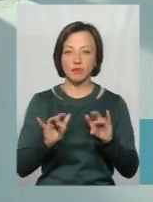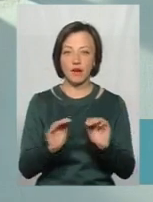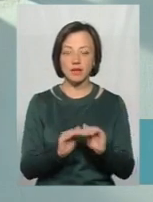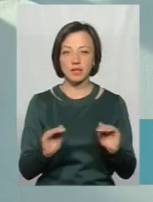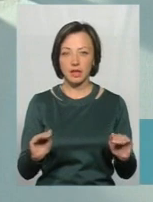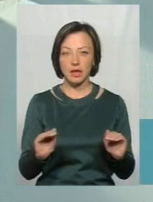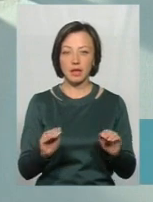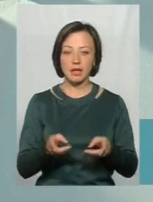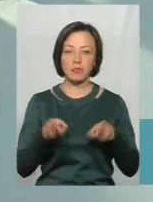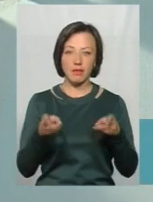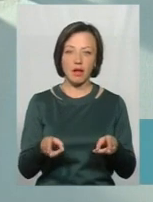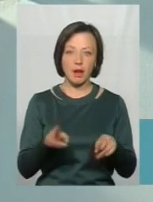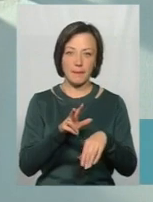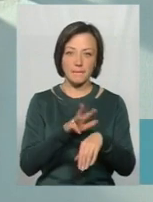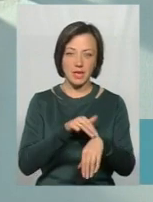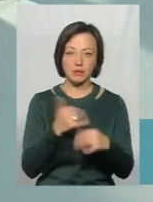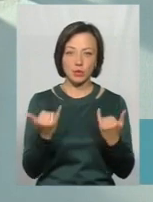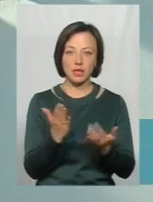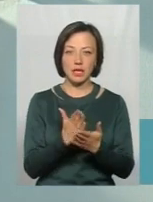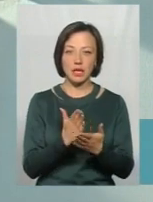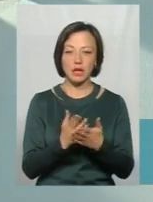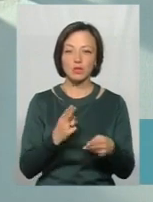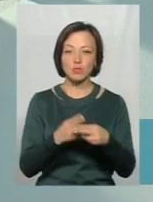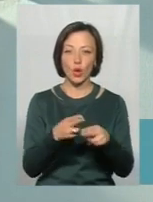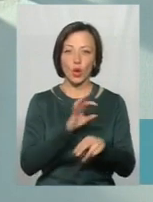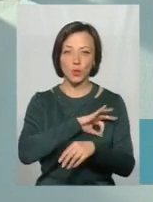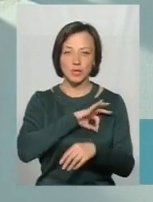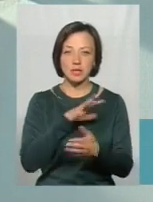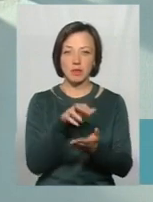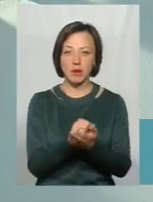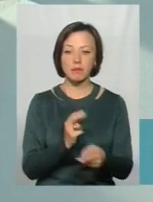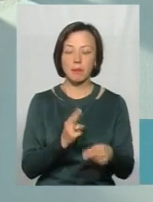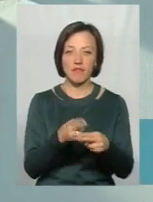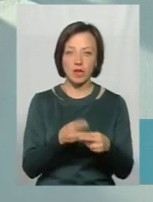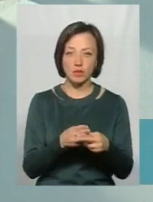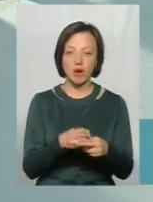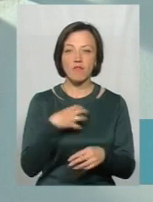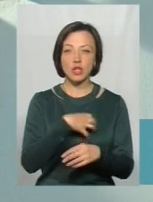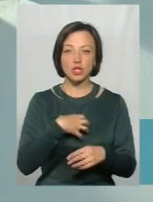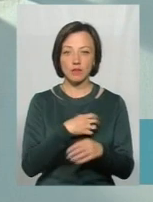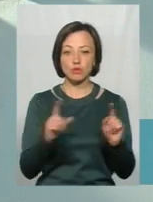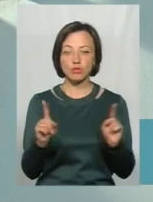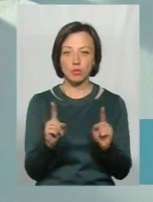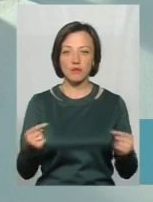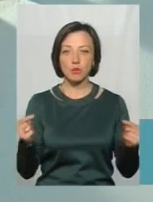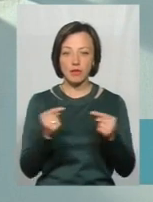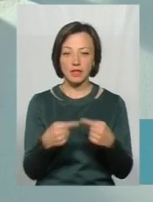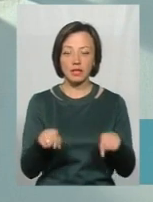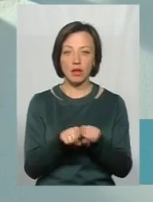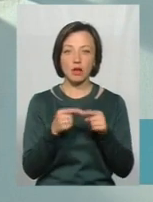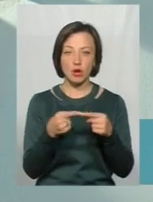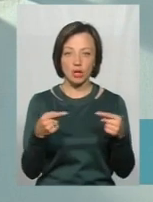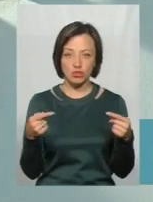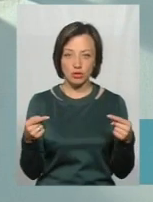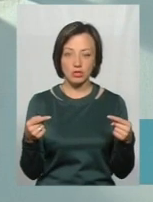дітей, там кримінальна міліція, сьогодні є ювенальною юстицією, тобто займається превенцією. Важливо, щоб відповідно і такі речі